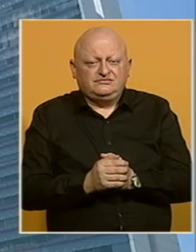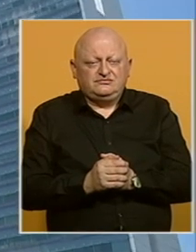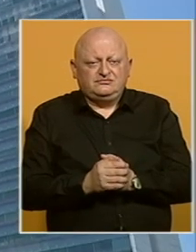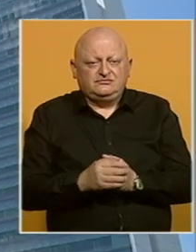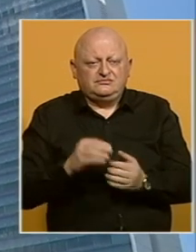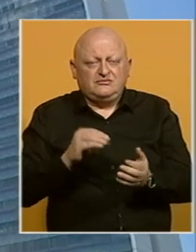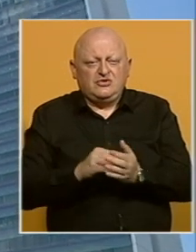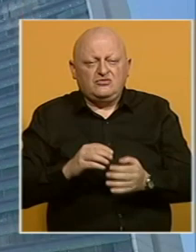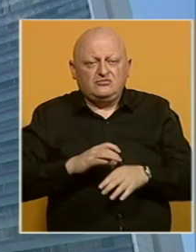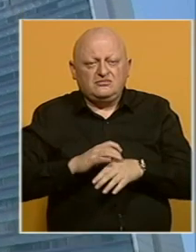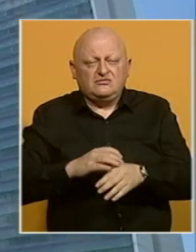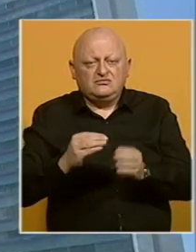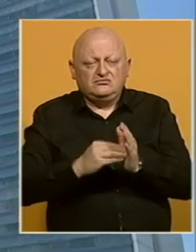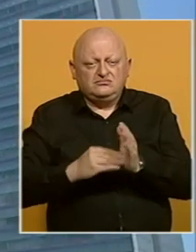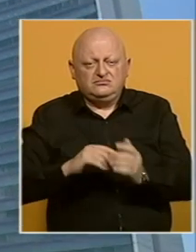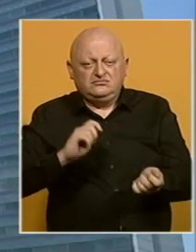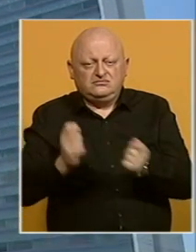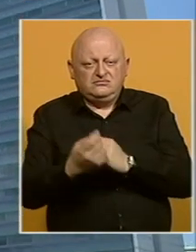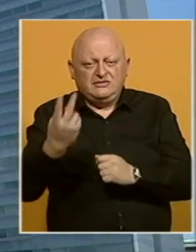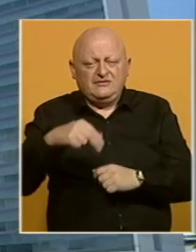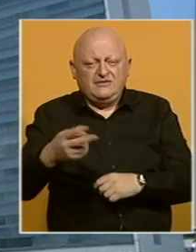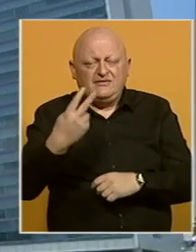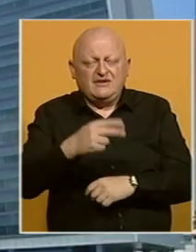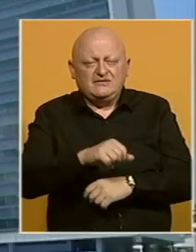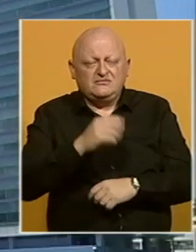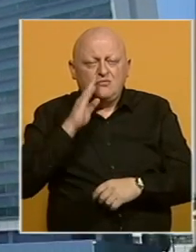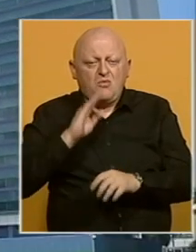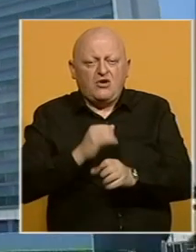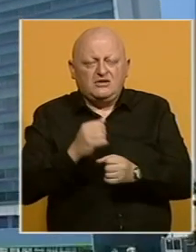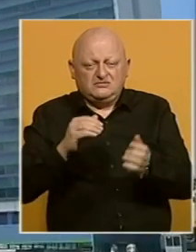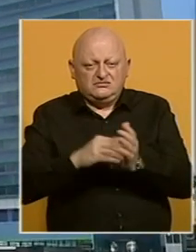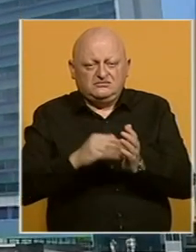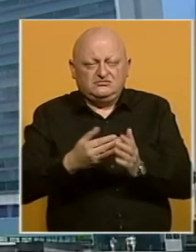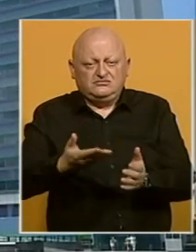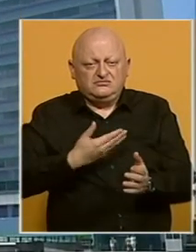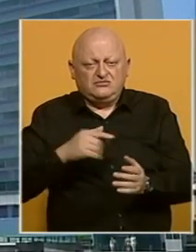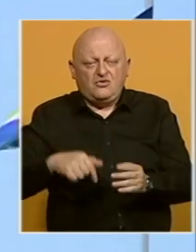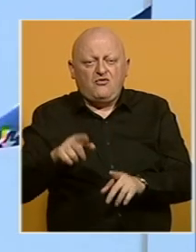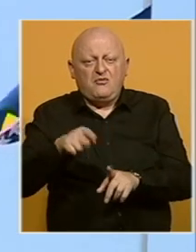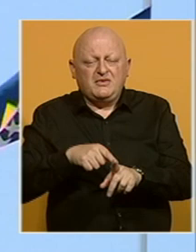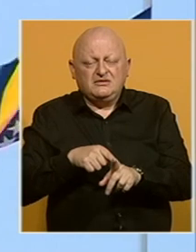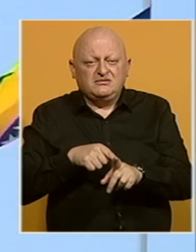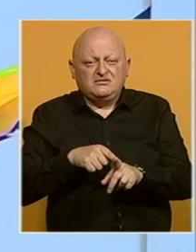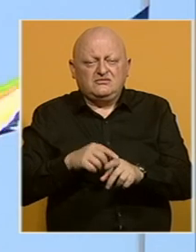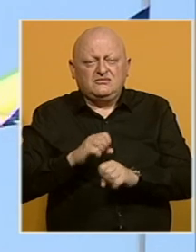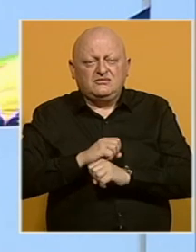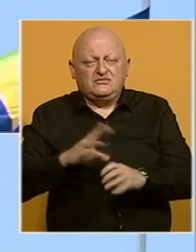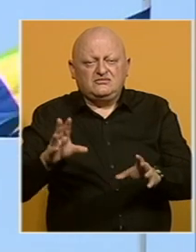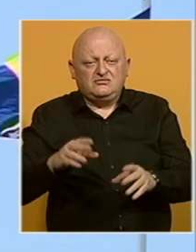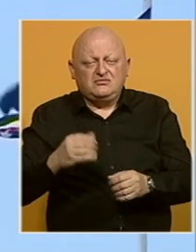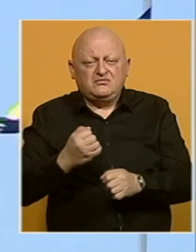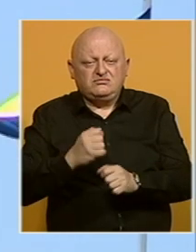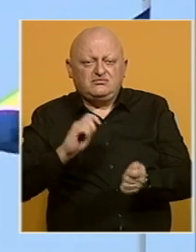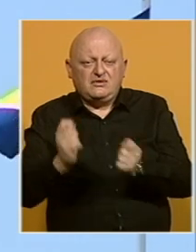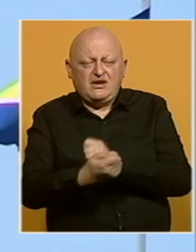Ocijenu za provođenje programa reformi za 2020 u Bosni i Hercegovina bi trebala dobiti u ovom mjesecu. Izvještaj o postignutim